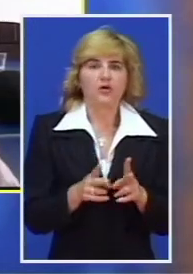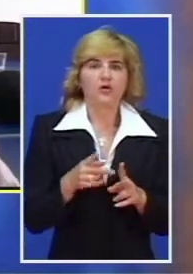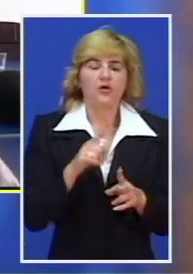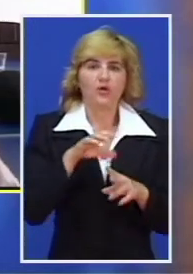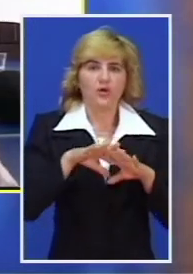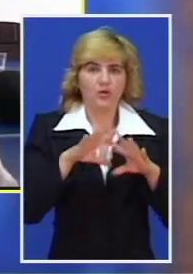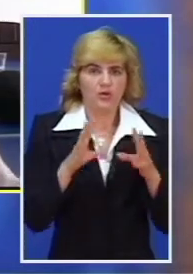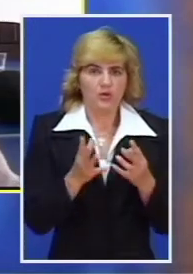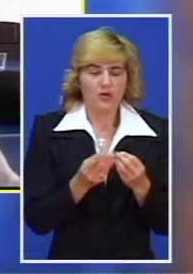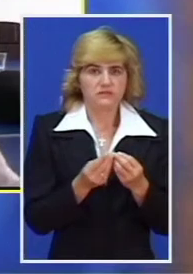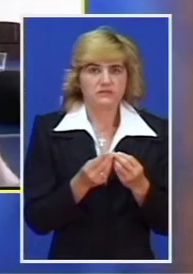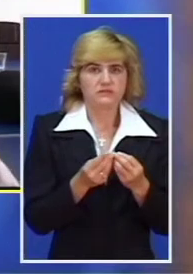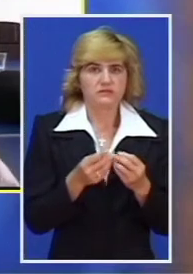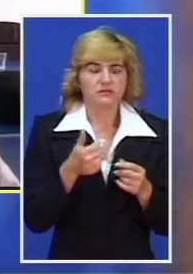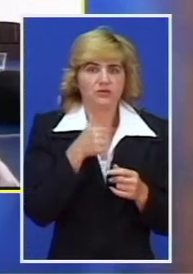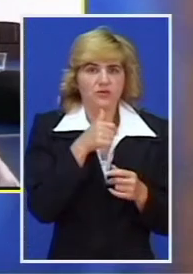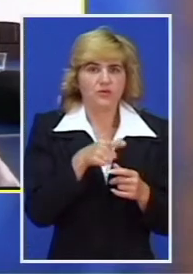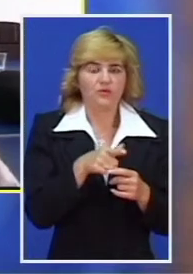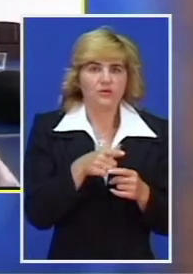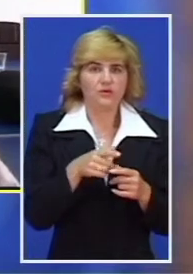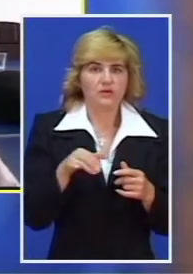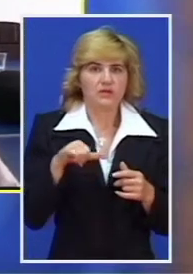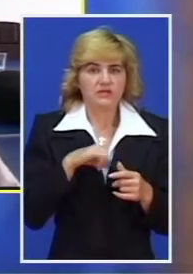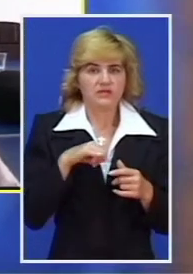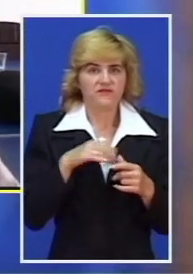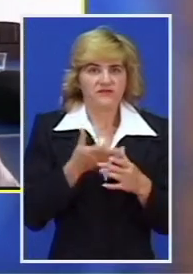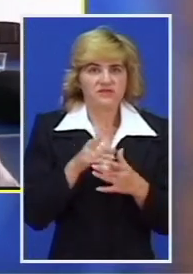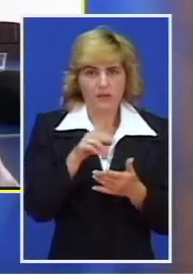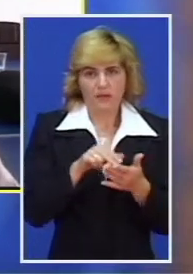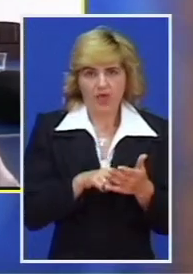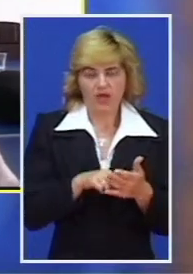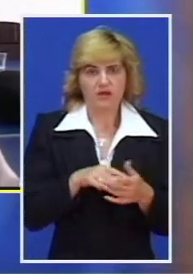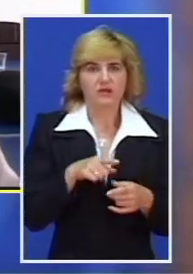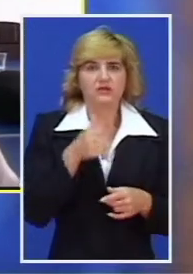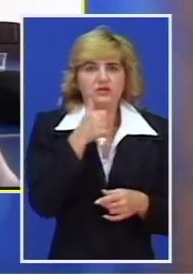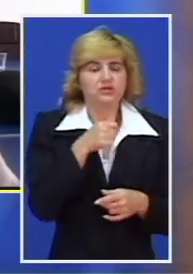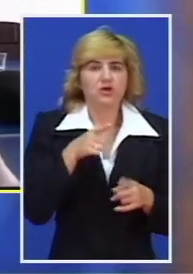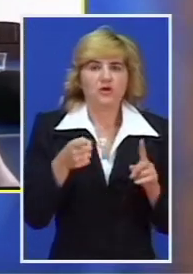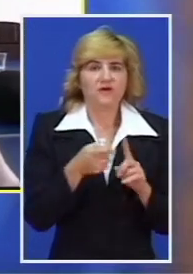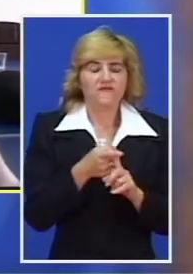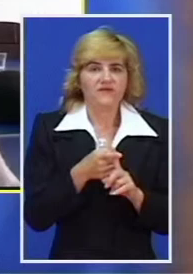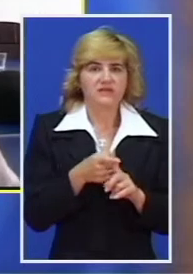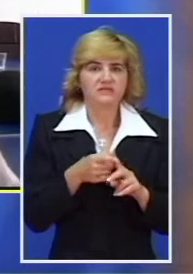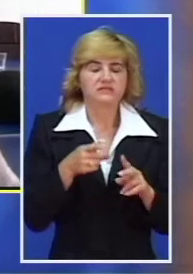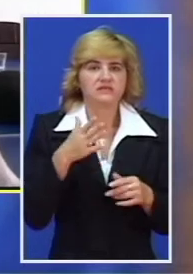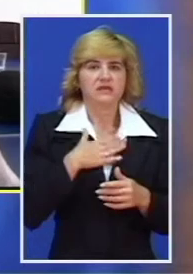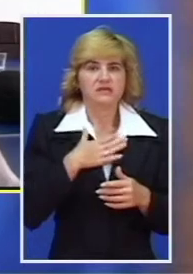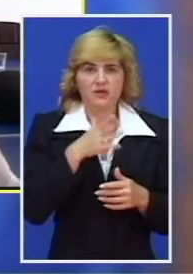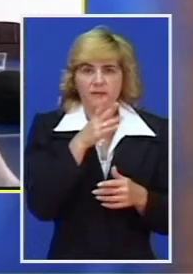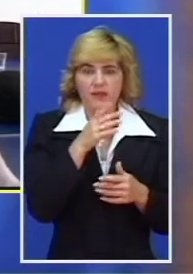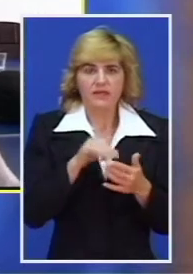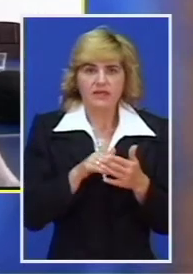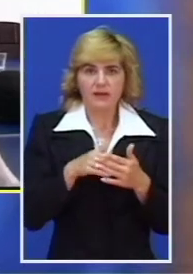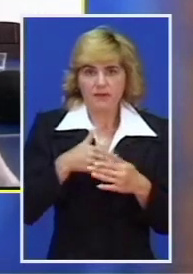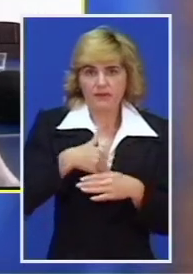obzir da uđu u nacionalni investicijeni plan. E sad, što se tiče realnosti da naši projekti prođu,